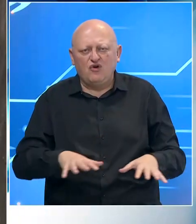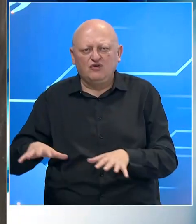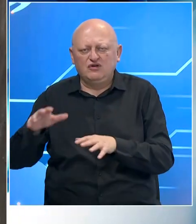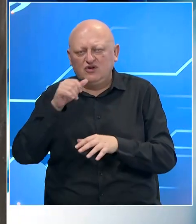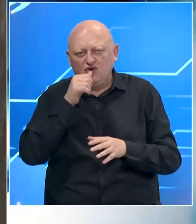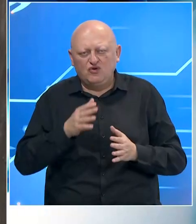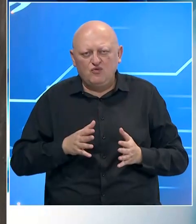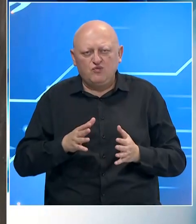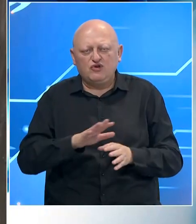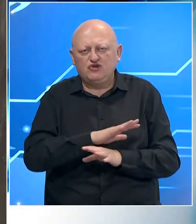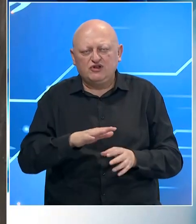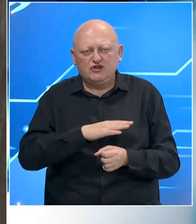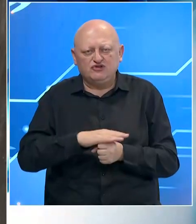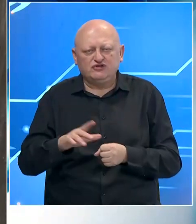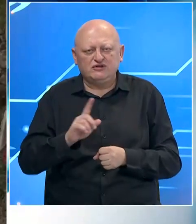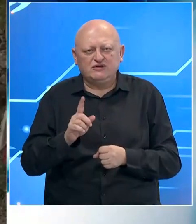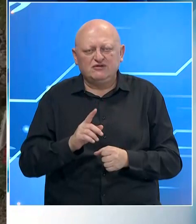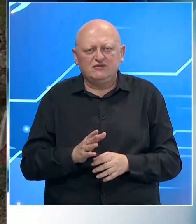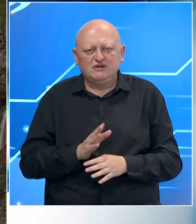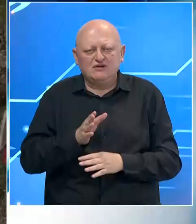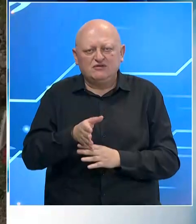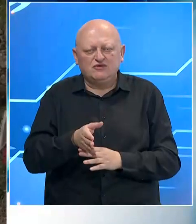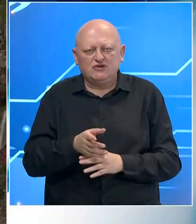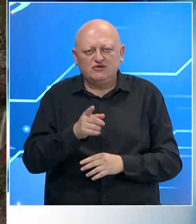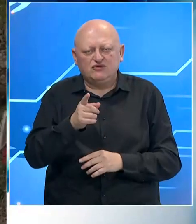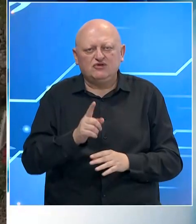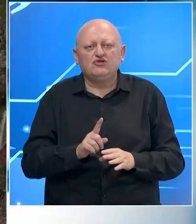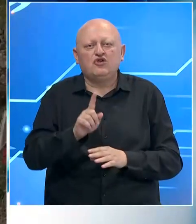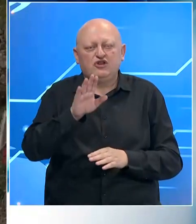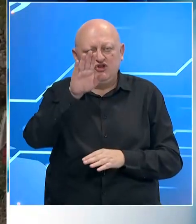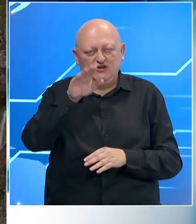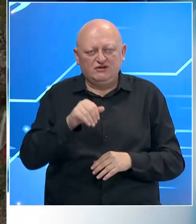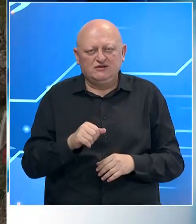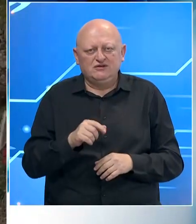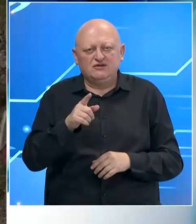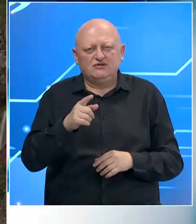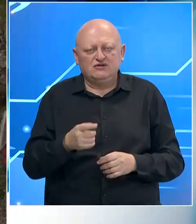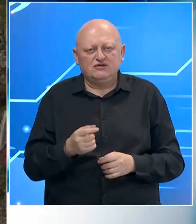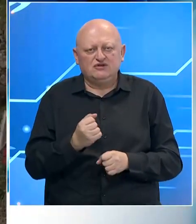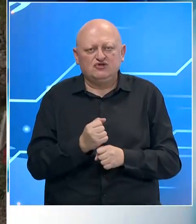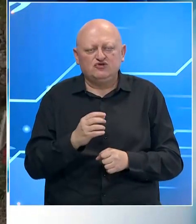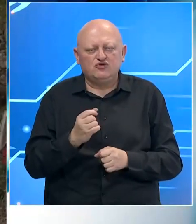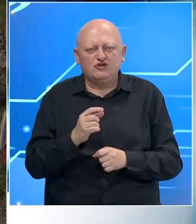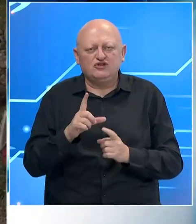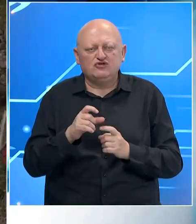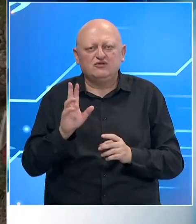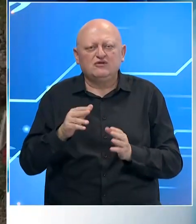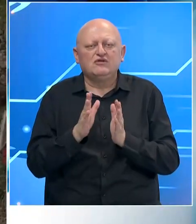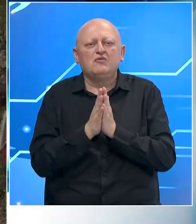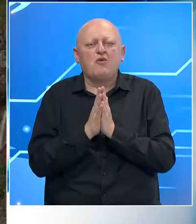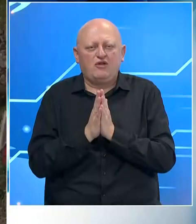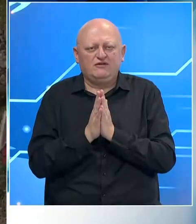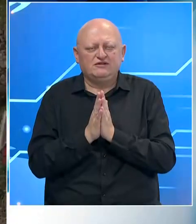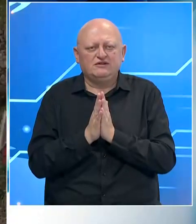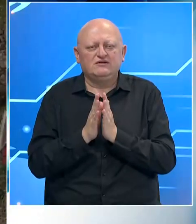gdje je put totalno uništen, da nemamo uopšte pristupa da dođemo gore do njih, do godine Sultića. Pa ako može, molim vas,